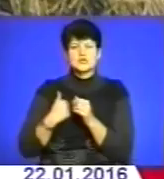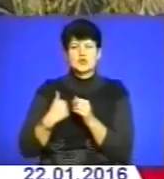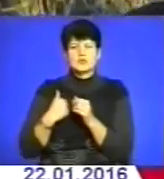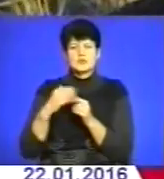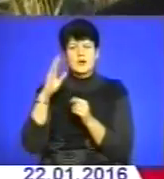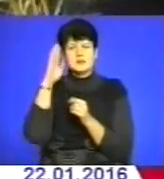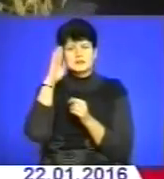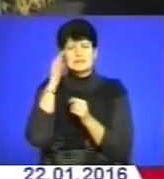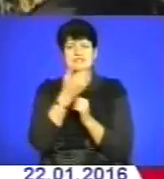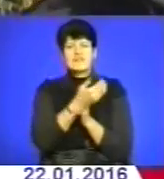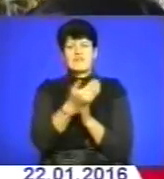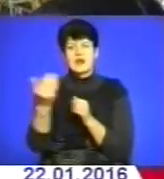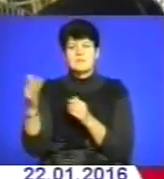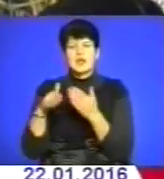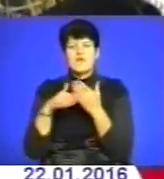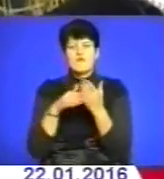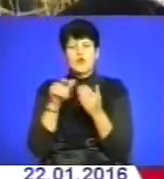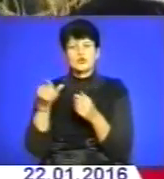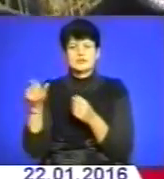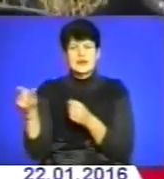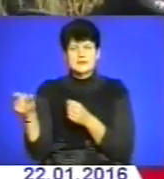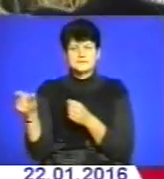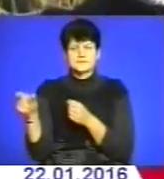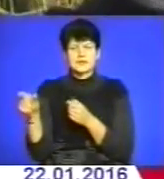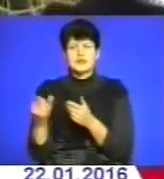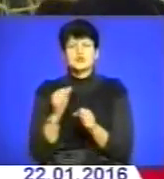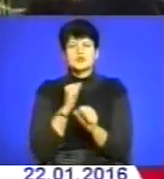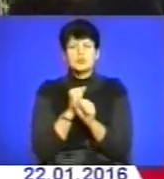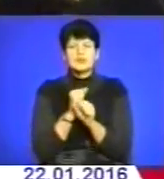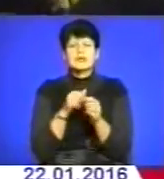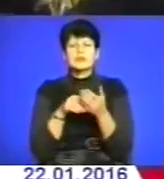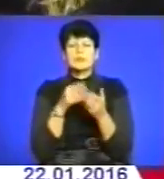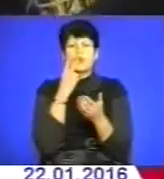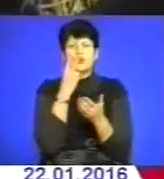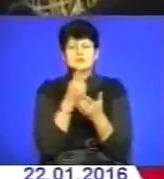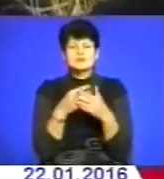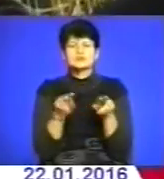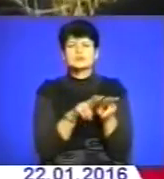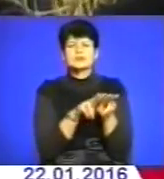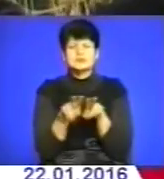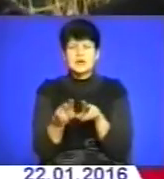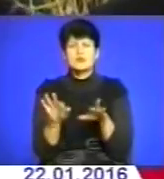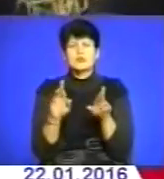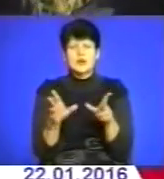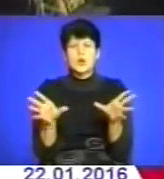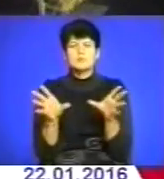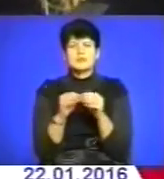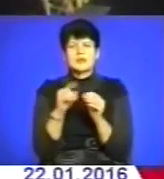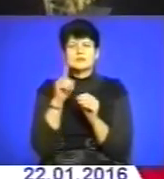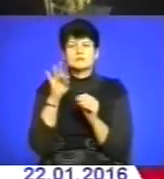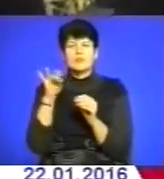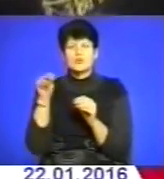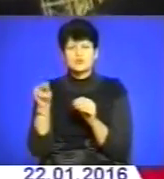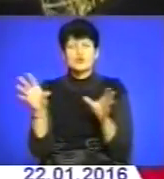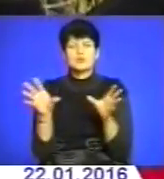з вами волонтери. Зробити і показати, що так само, як об'єднали ми з Бруч, так само об